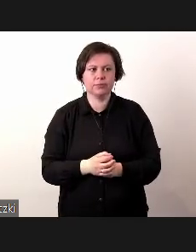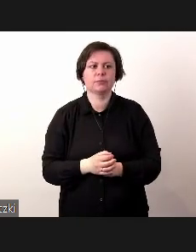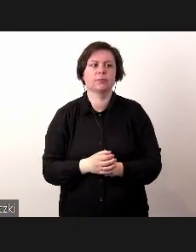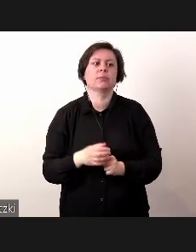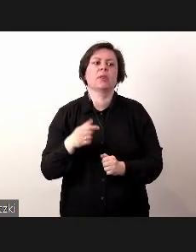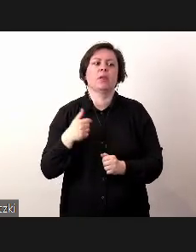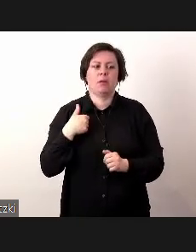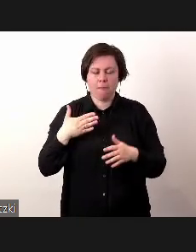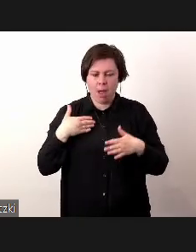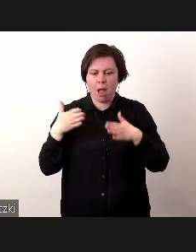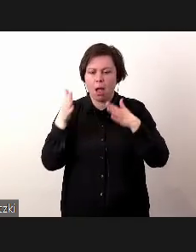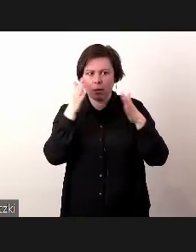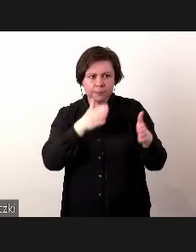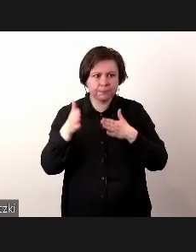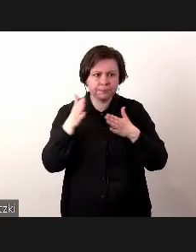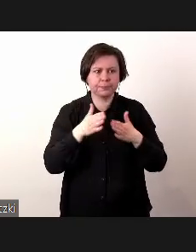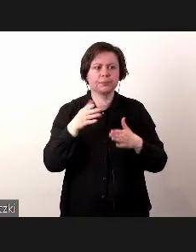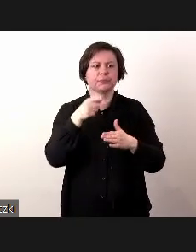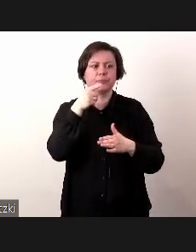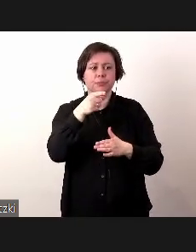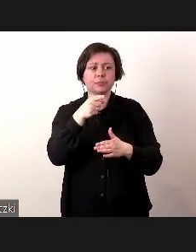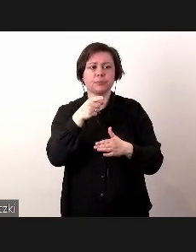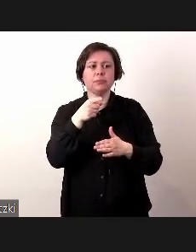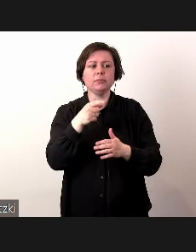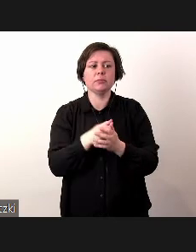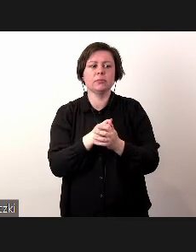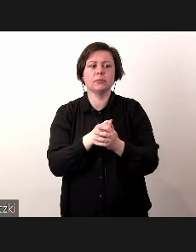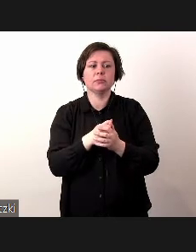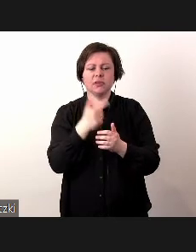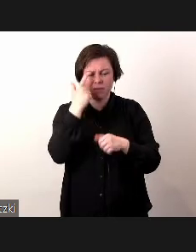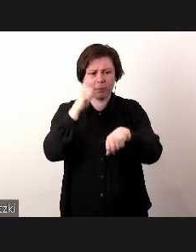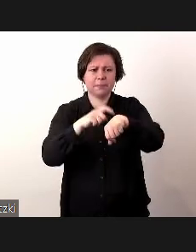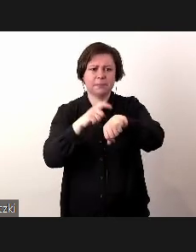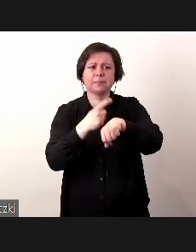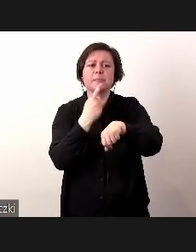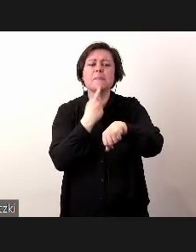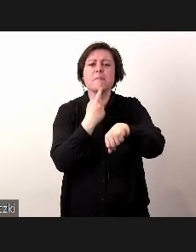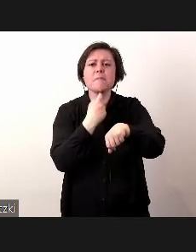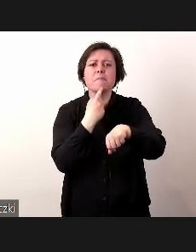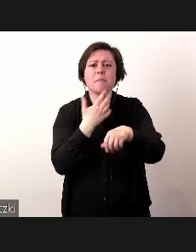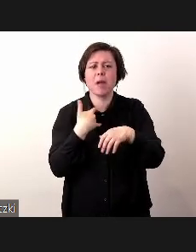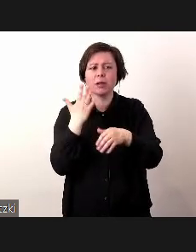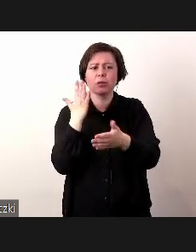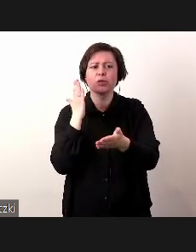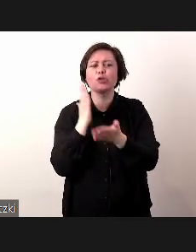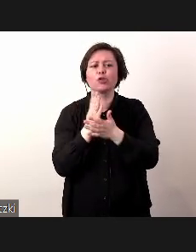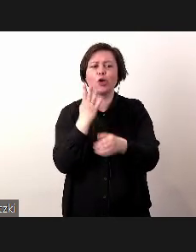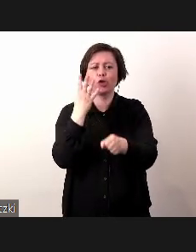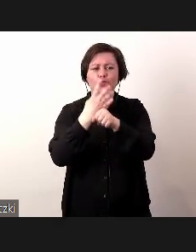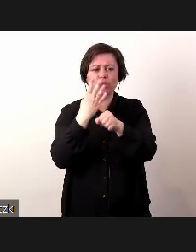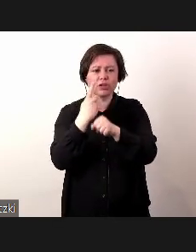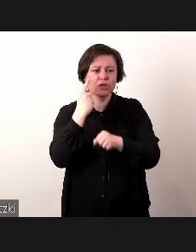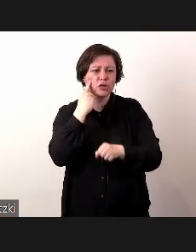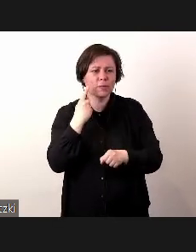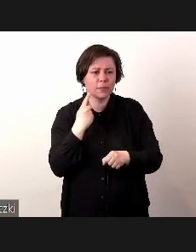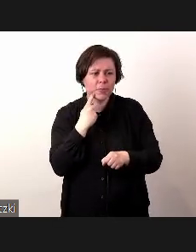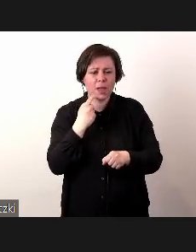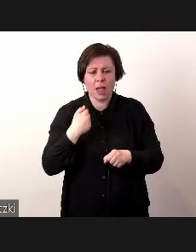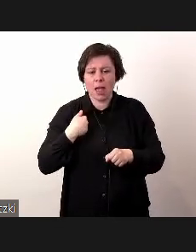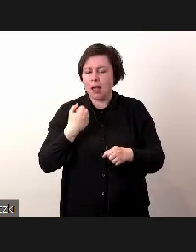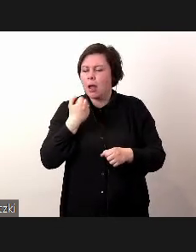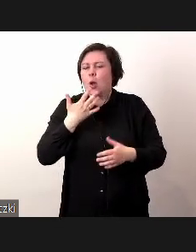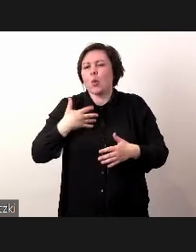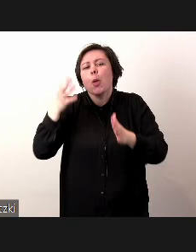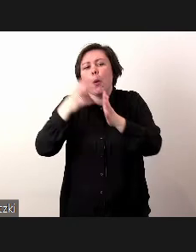oczywiście mamy przygotowaną demonstrację, ale z racji tego, że czas jest nieubłagany, a my mamy tylko 40 minut, a ja jestem